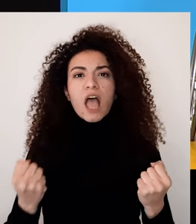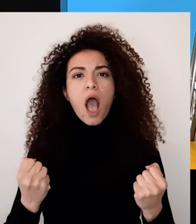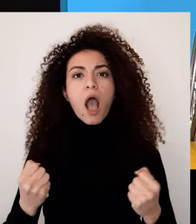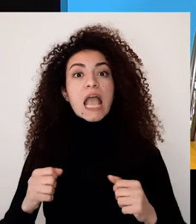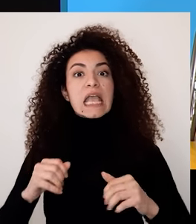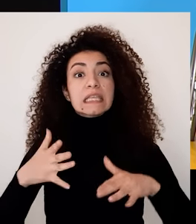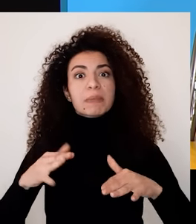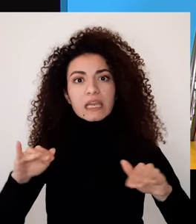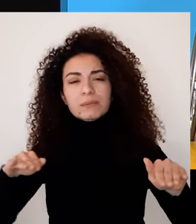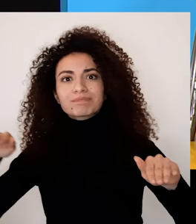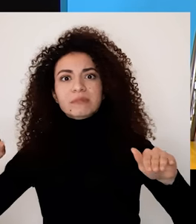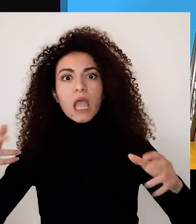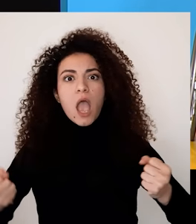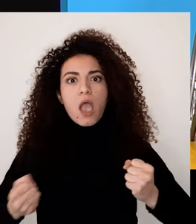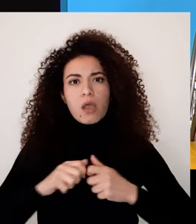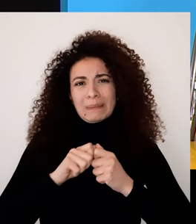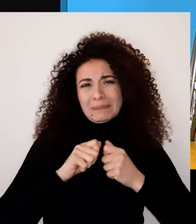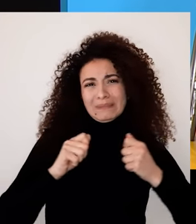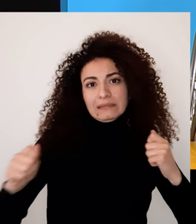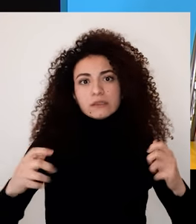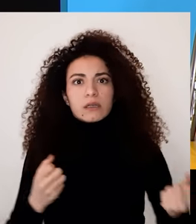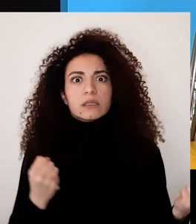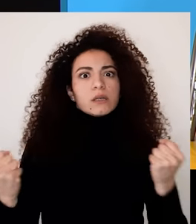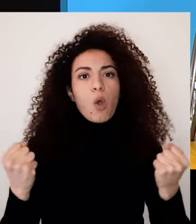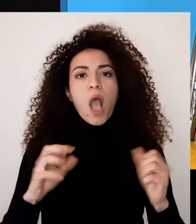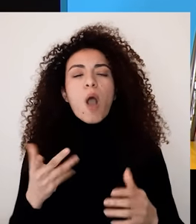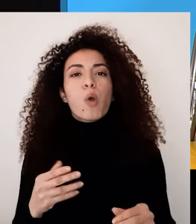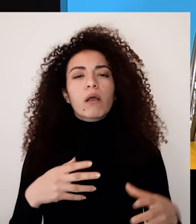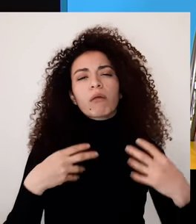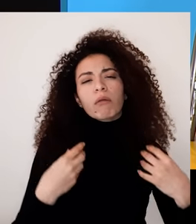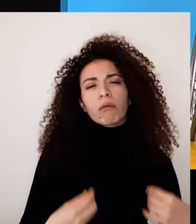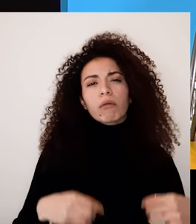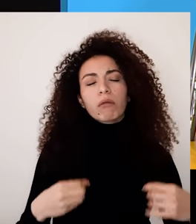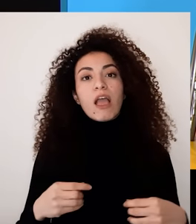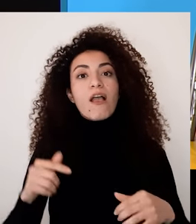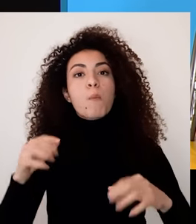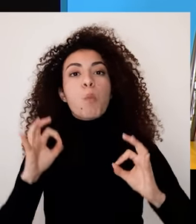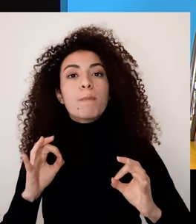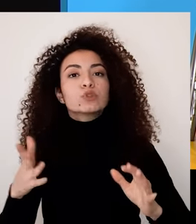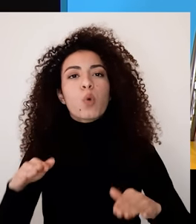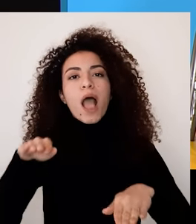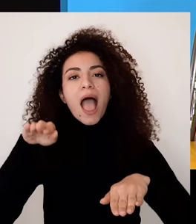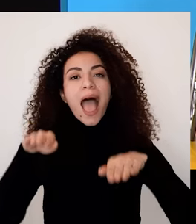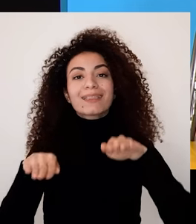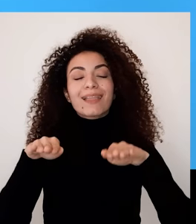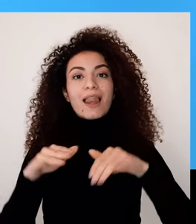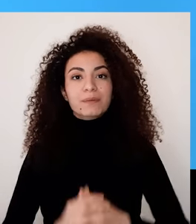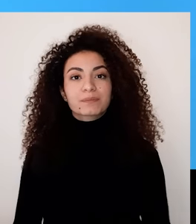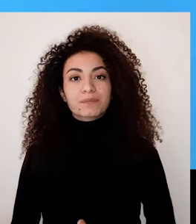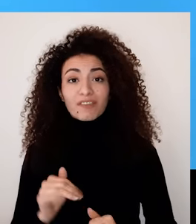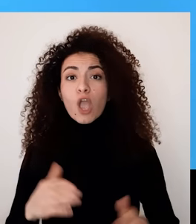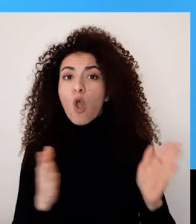يكون اختبارنا أو تطبيقنا لهذه الأنواع من الطاقات متطرف وغير معتدل في حين أنه الأمر المثالي هو طريق الوسط والاعتدال